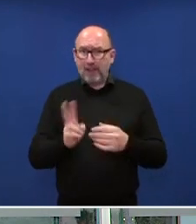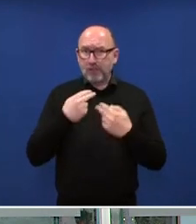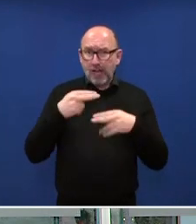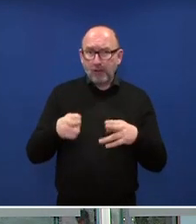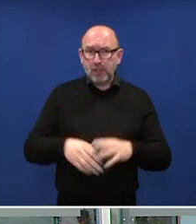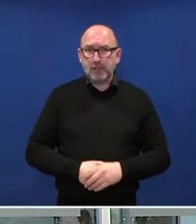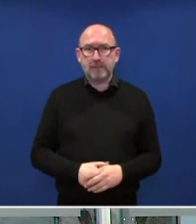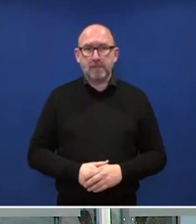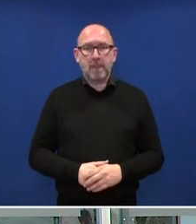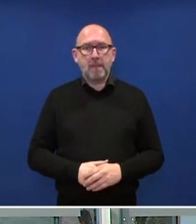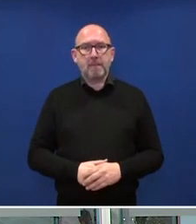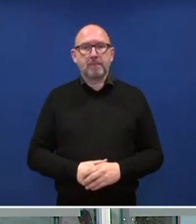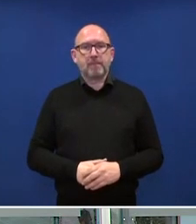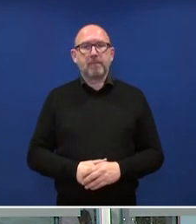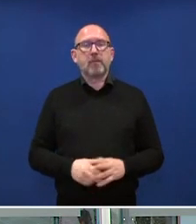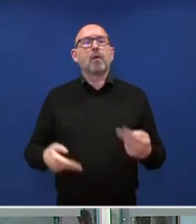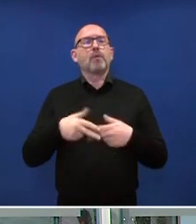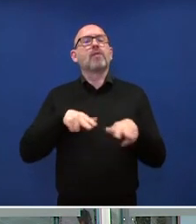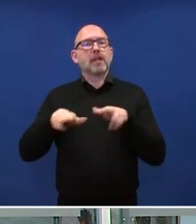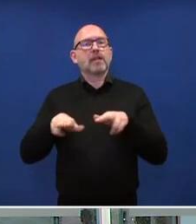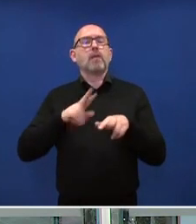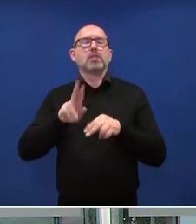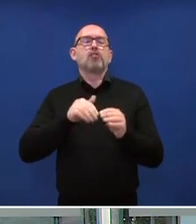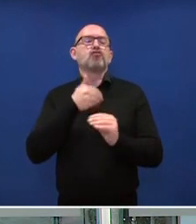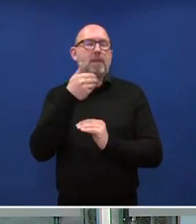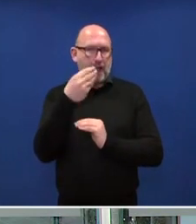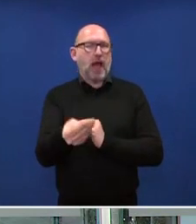Auch das? Also muss ich mir noch mal anschauen und dann nachreichen. Okay.